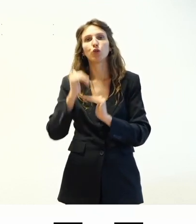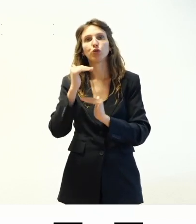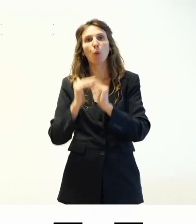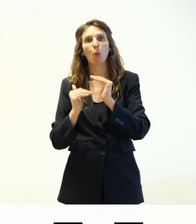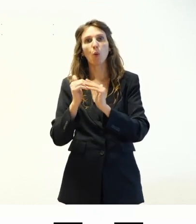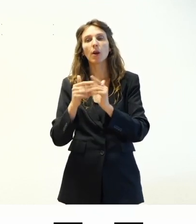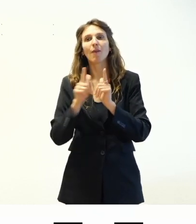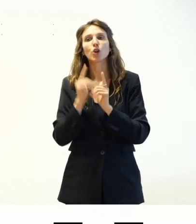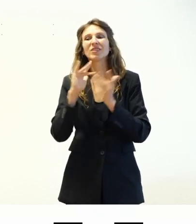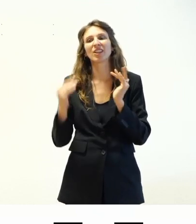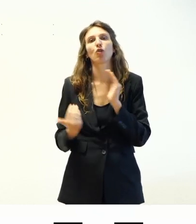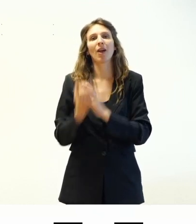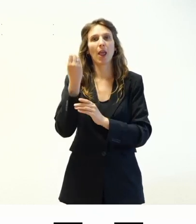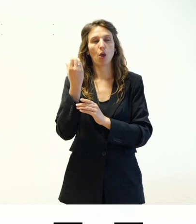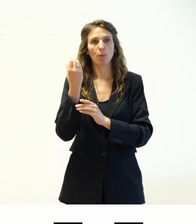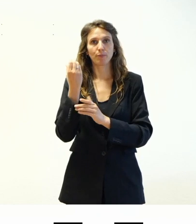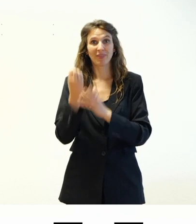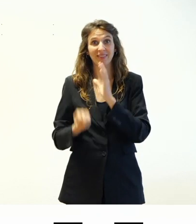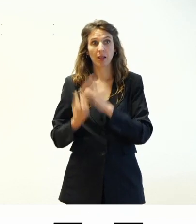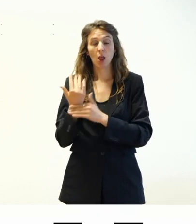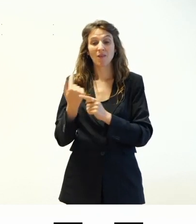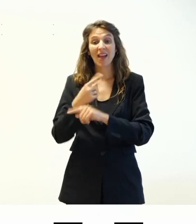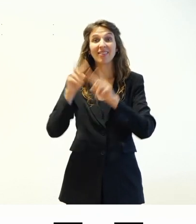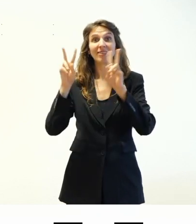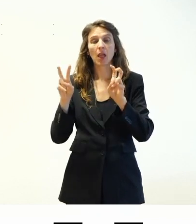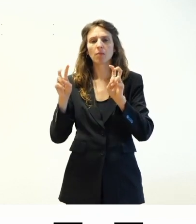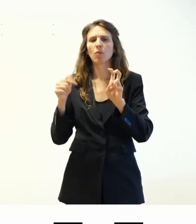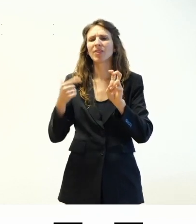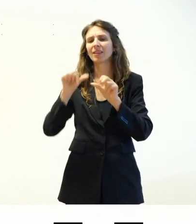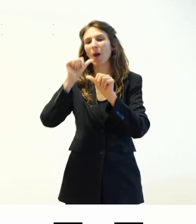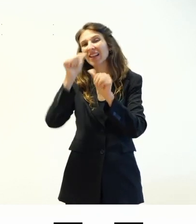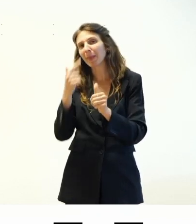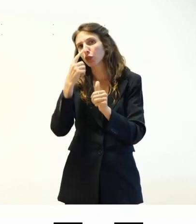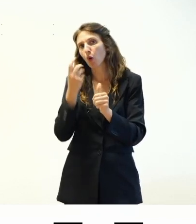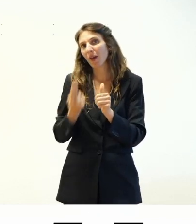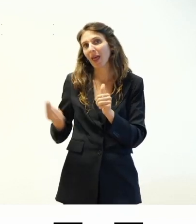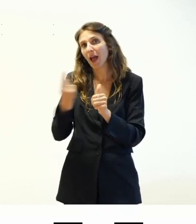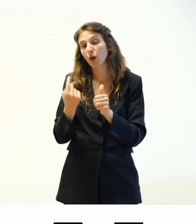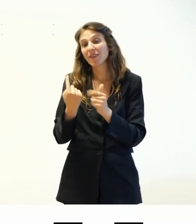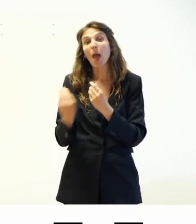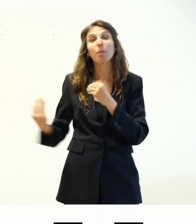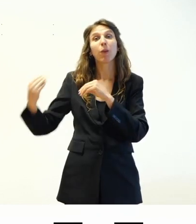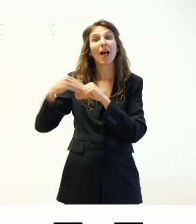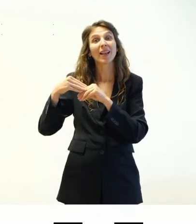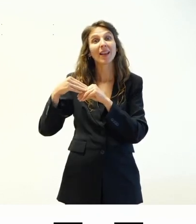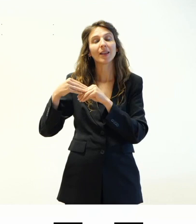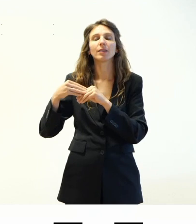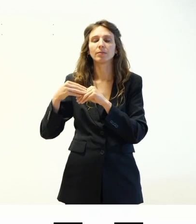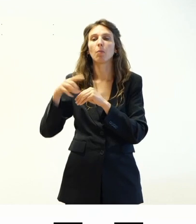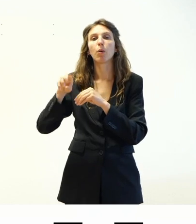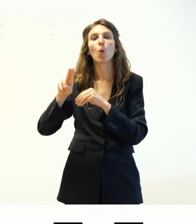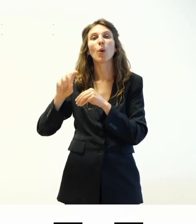creare un sito in WordPress. Il tema è quello che vi definisce l'aspetto grafico e i plugin sono quelli che vi permettono di aggiungere le